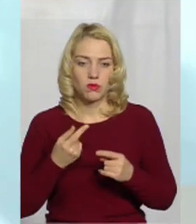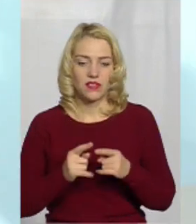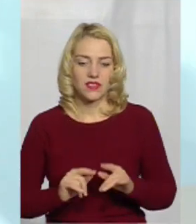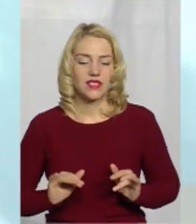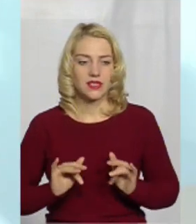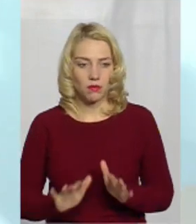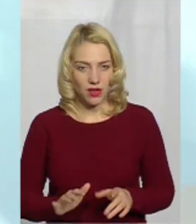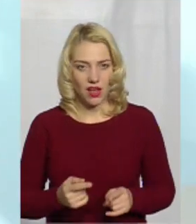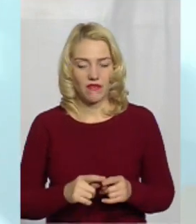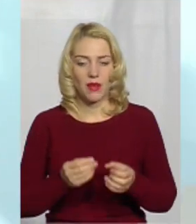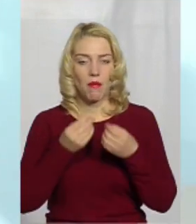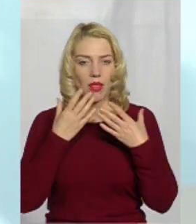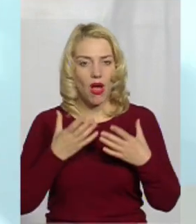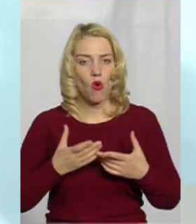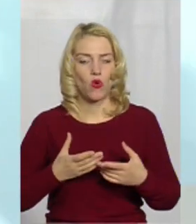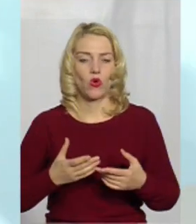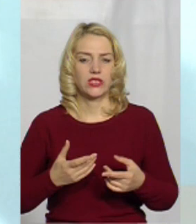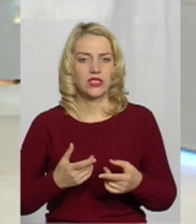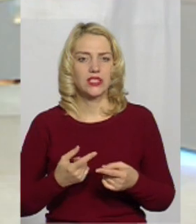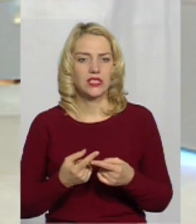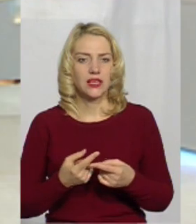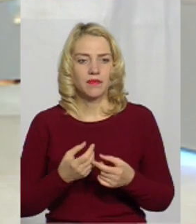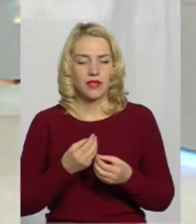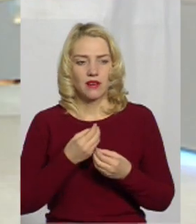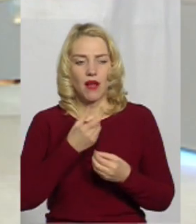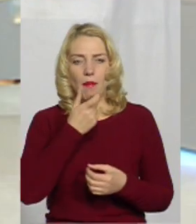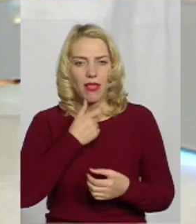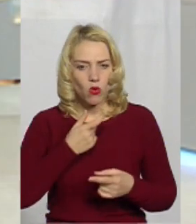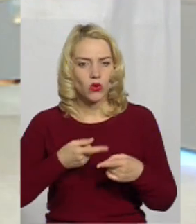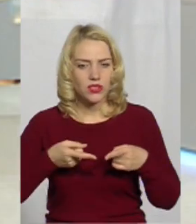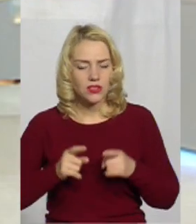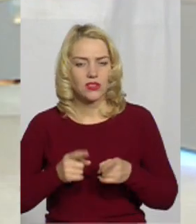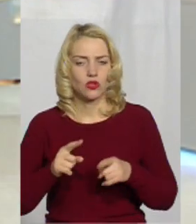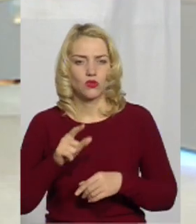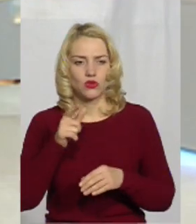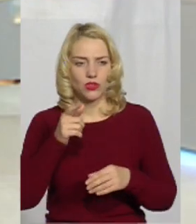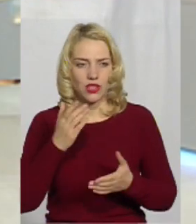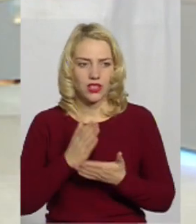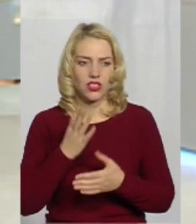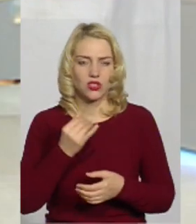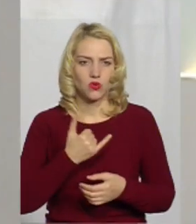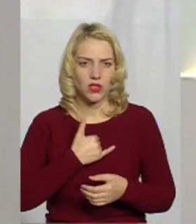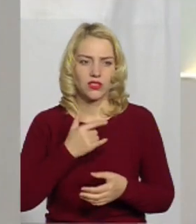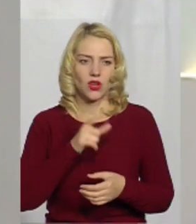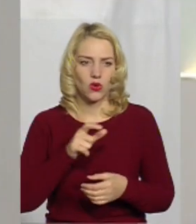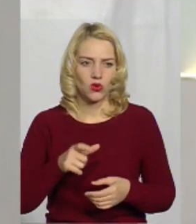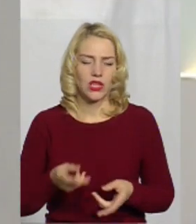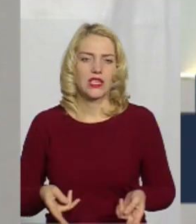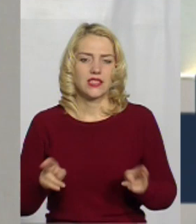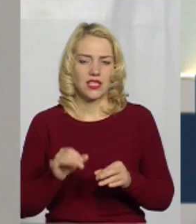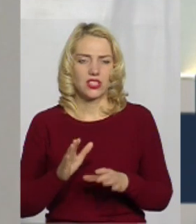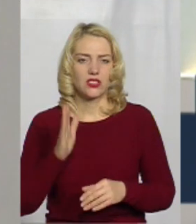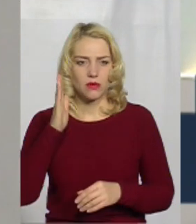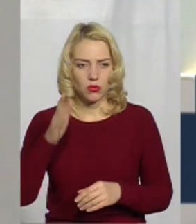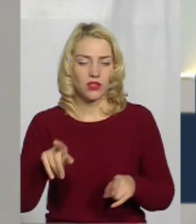у цій справі, благородній дійсно. Бо є ще в нас люди, залишаються і